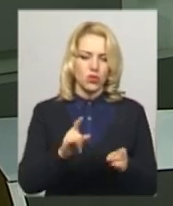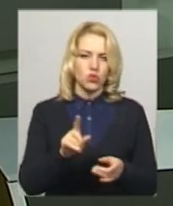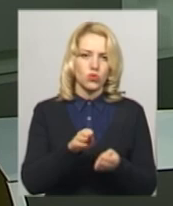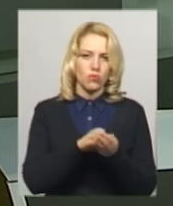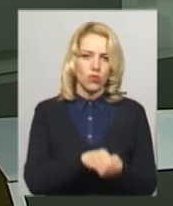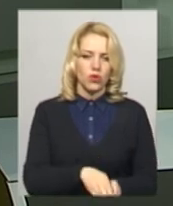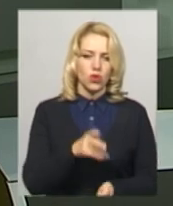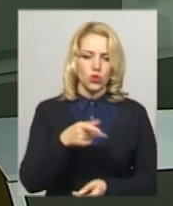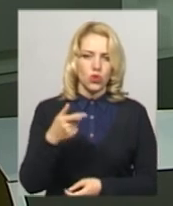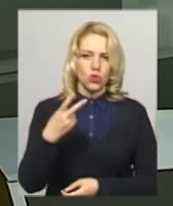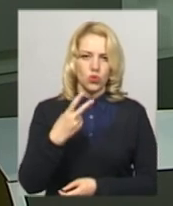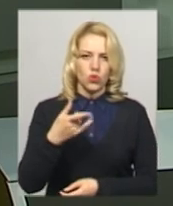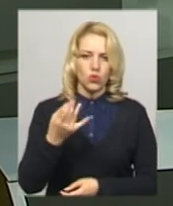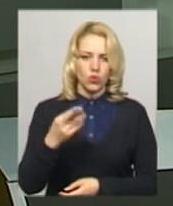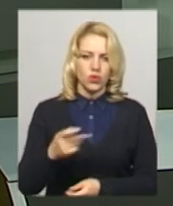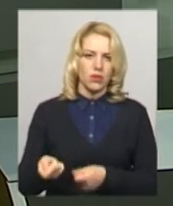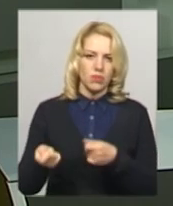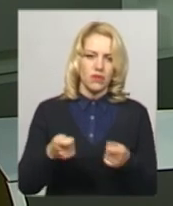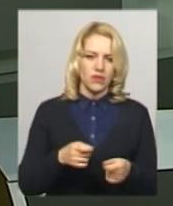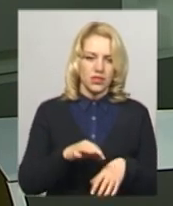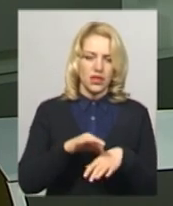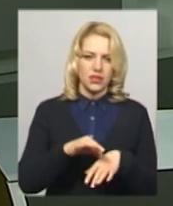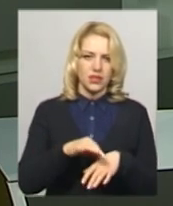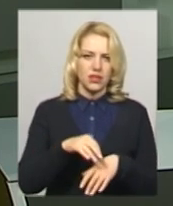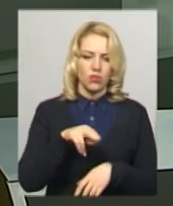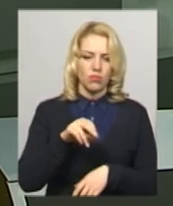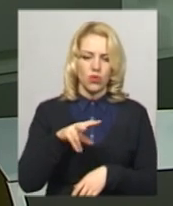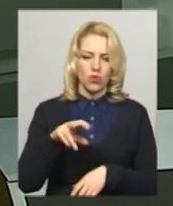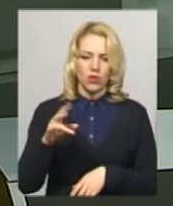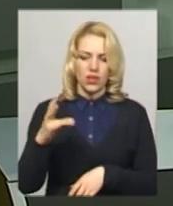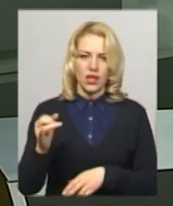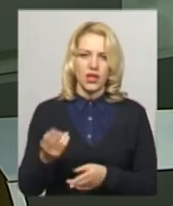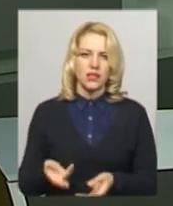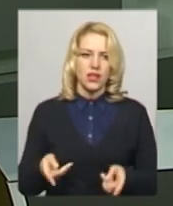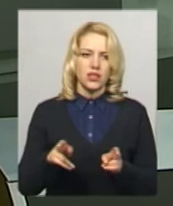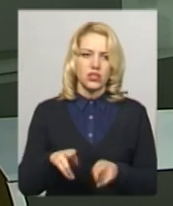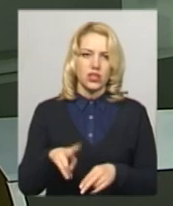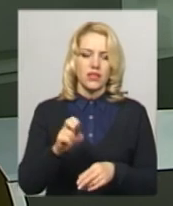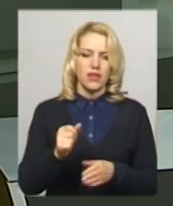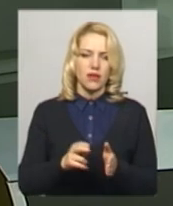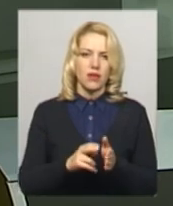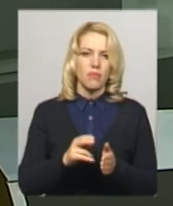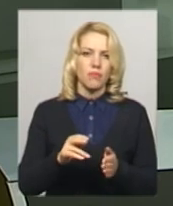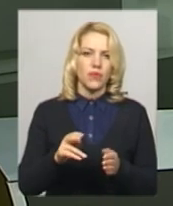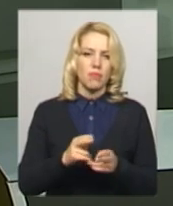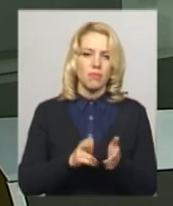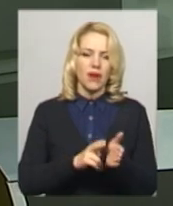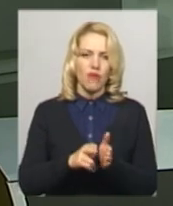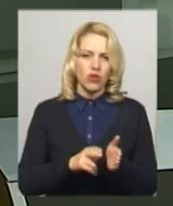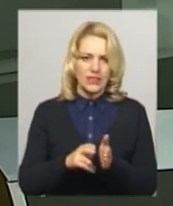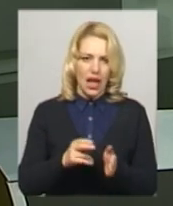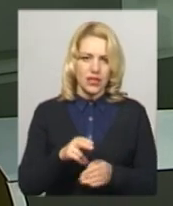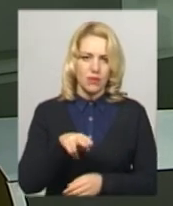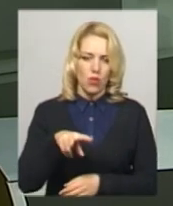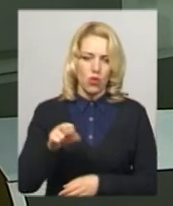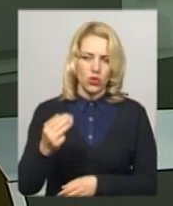року привезла тіло в Полонне та залишила на привокзальній площі. Сьогодні у Кавінці-Подільському